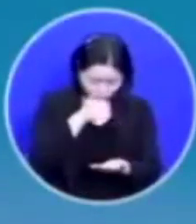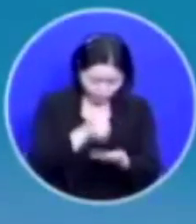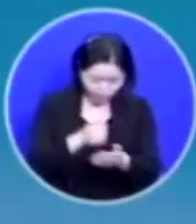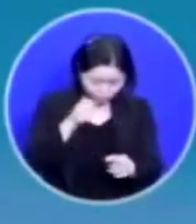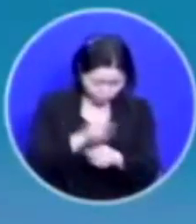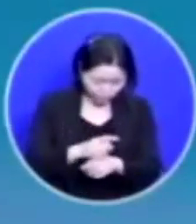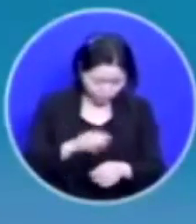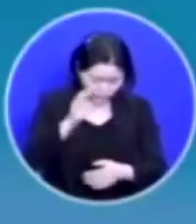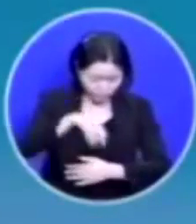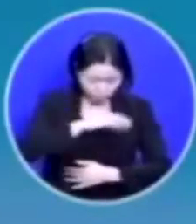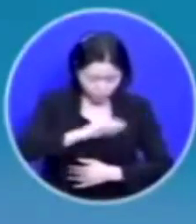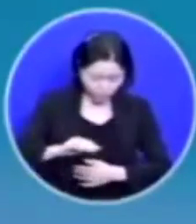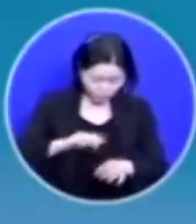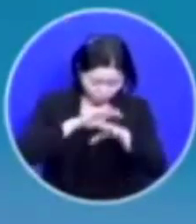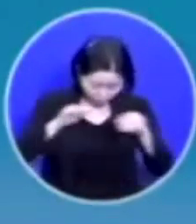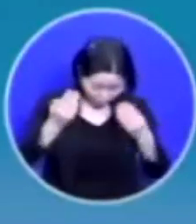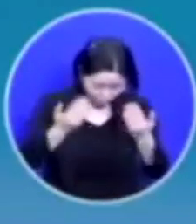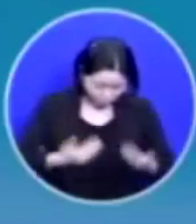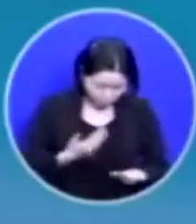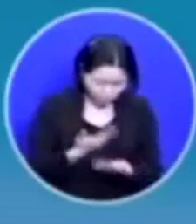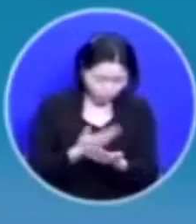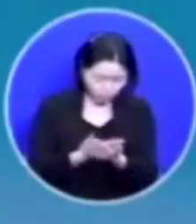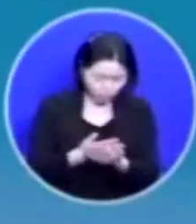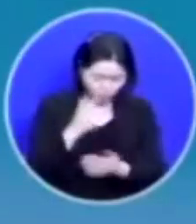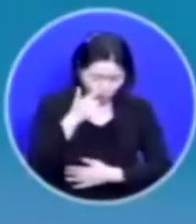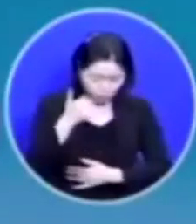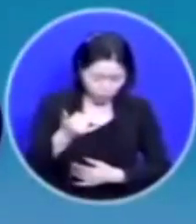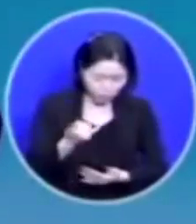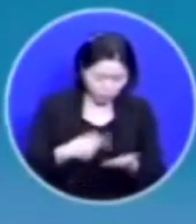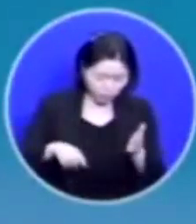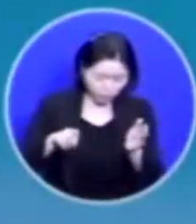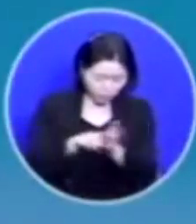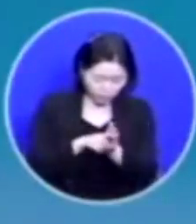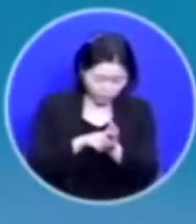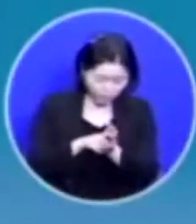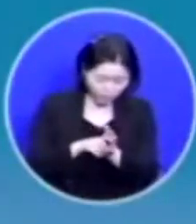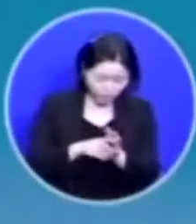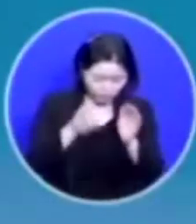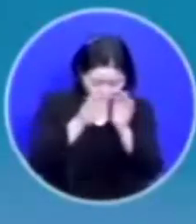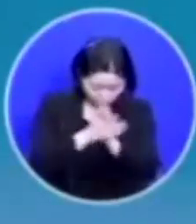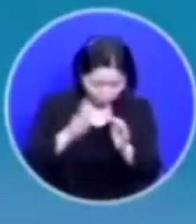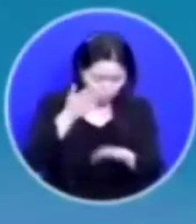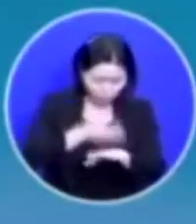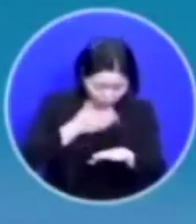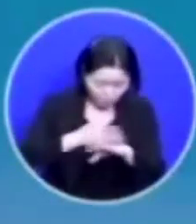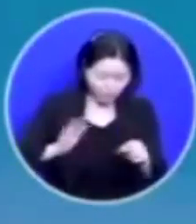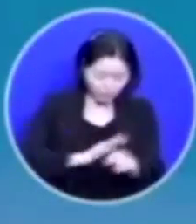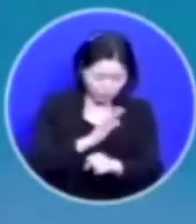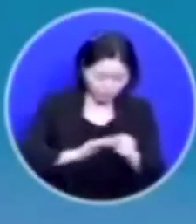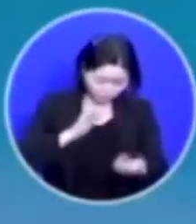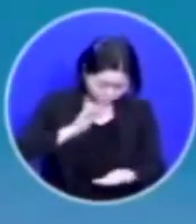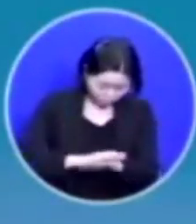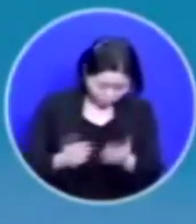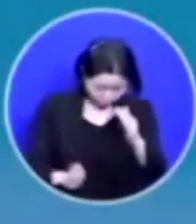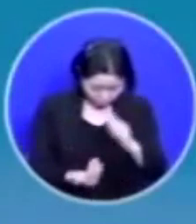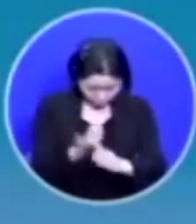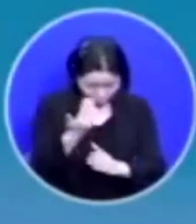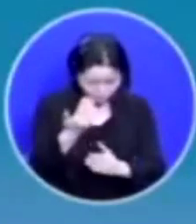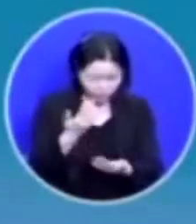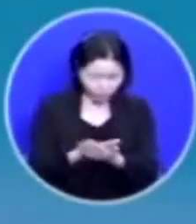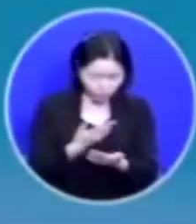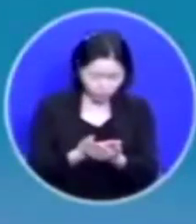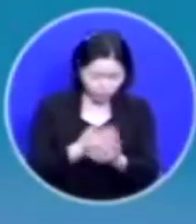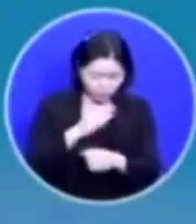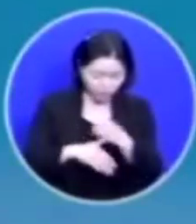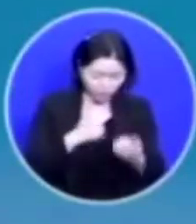십자가에서 해결받게 주옵소서 부모님을 위한 기도, 감사, 사랑이 뜨겁게 일어나게 하소서 하나님